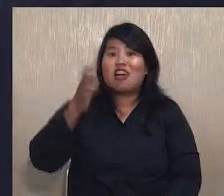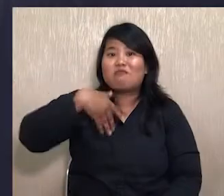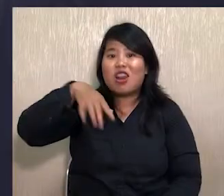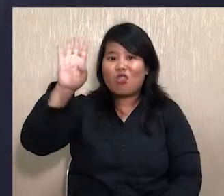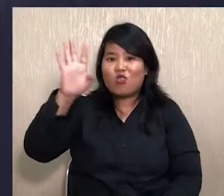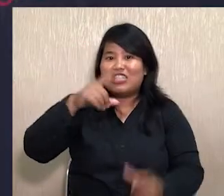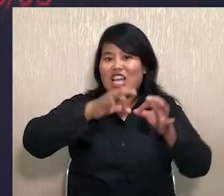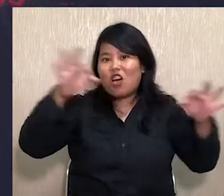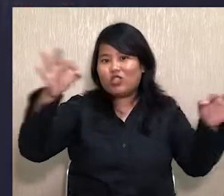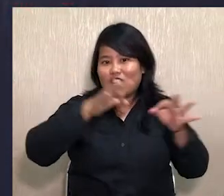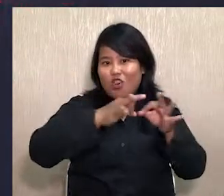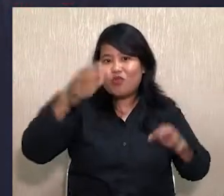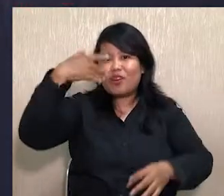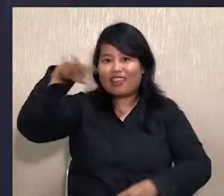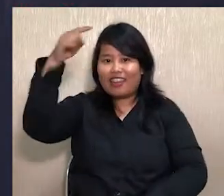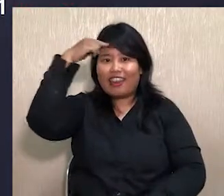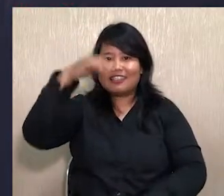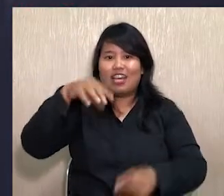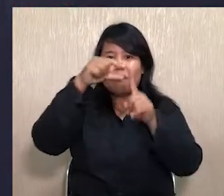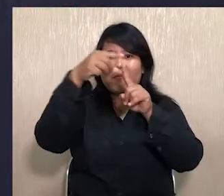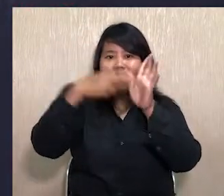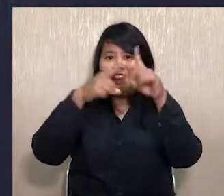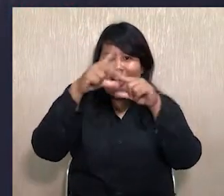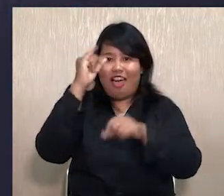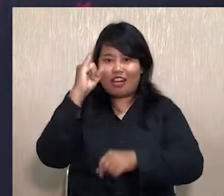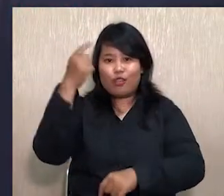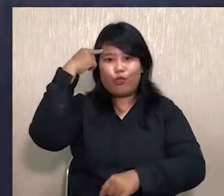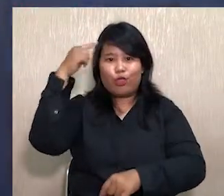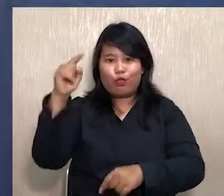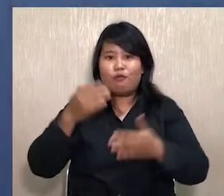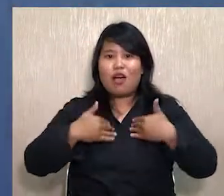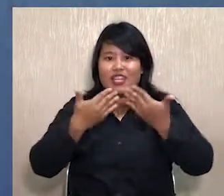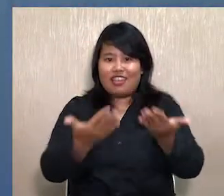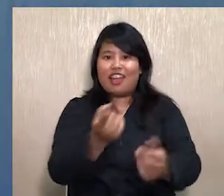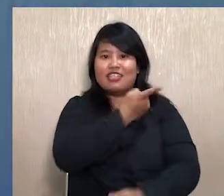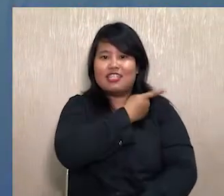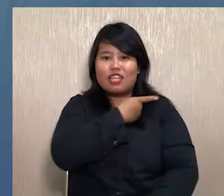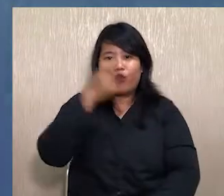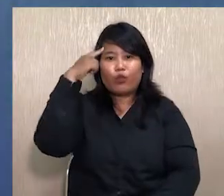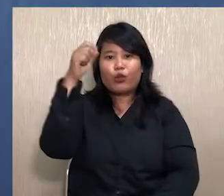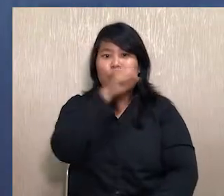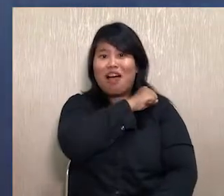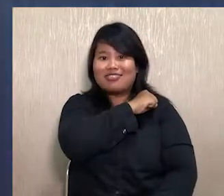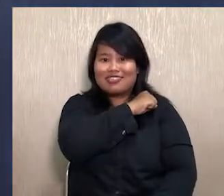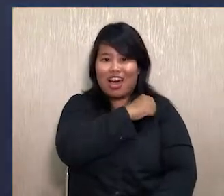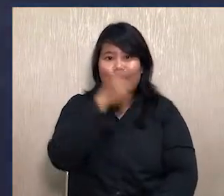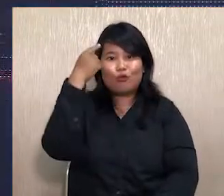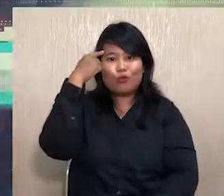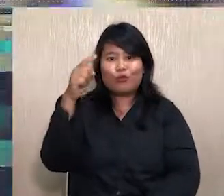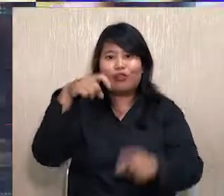Tidak perlu jauh-jauh pergi ke desa penari guna mengabdikan diri untuk bangsa melalui KKN.